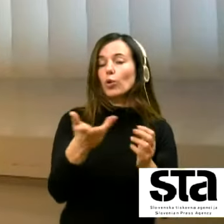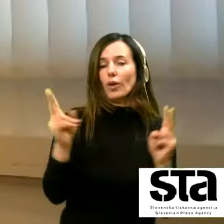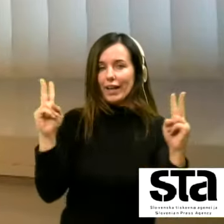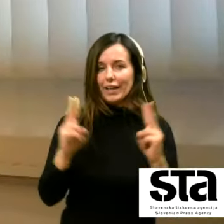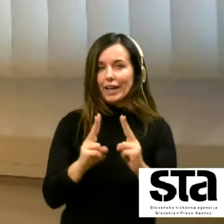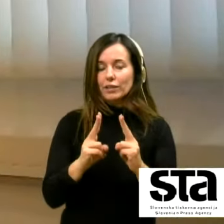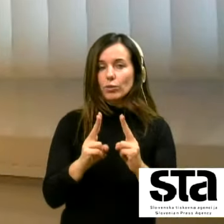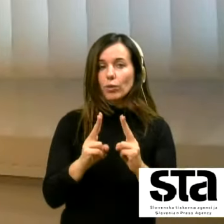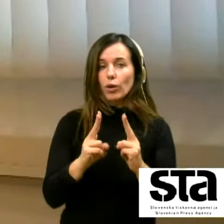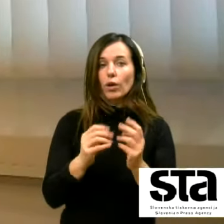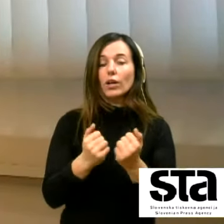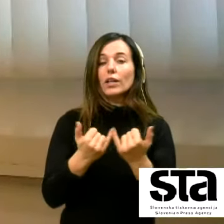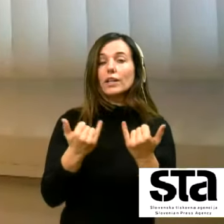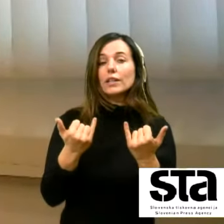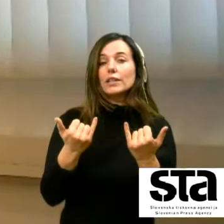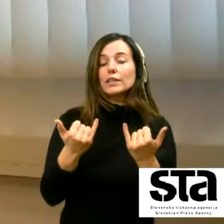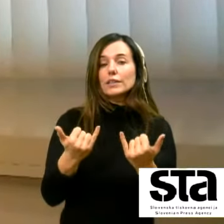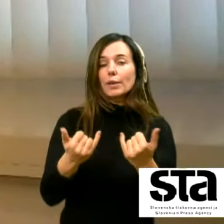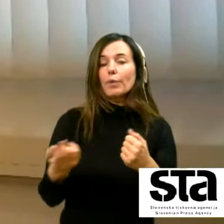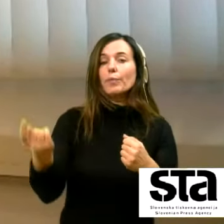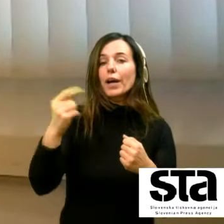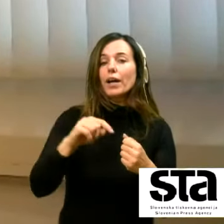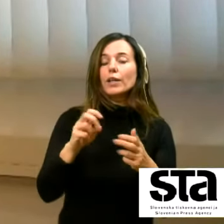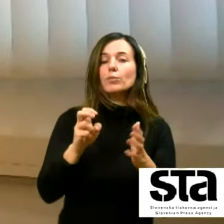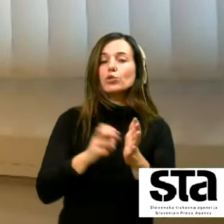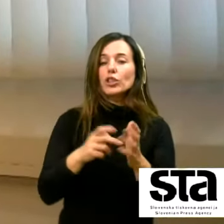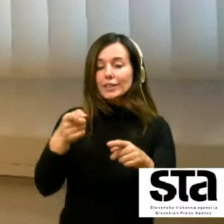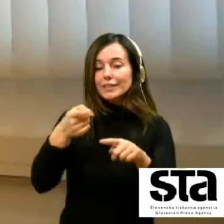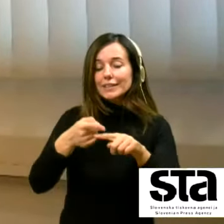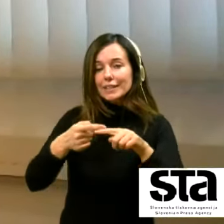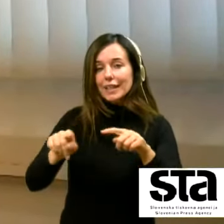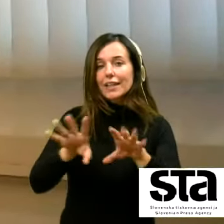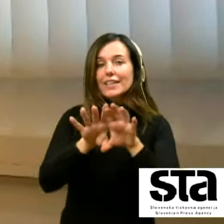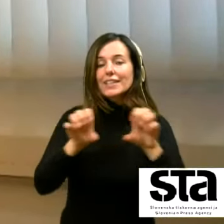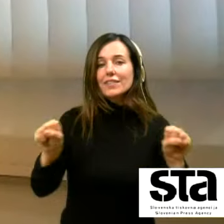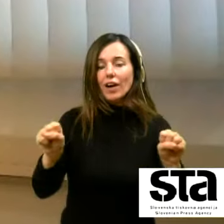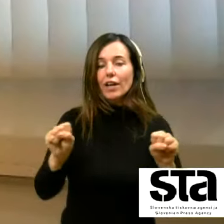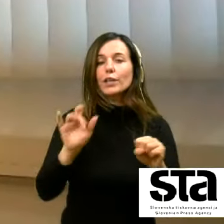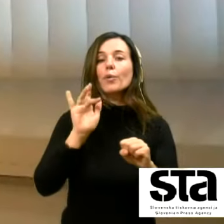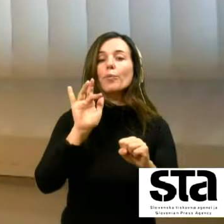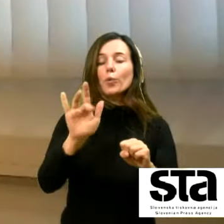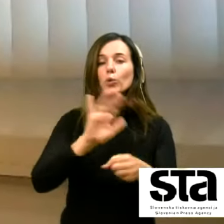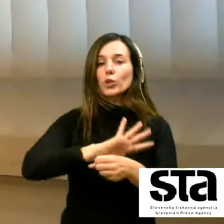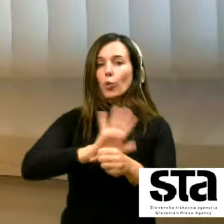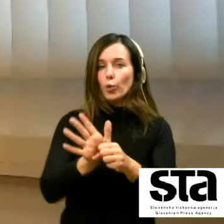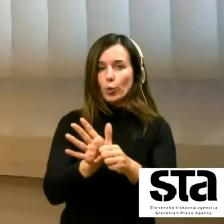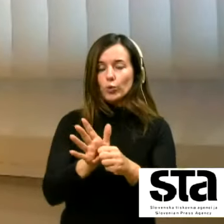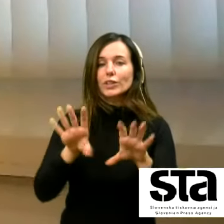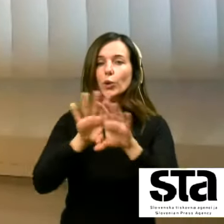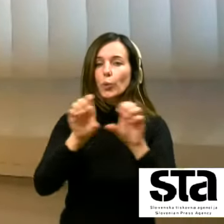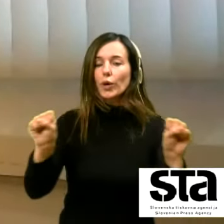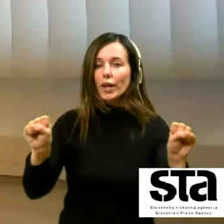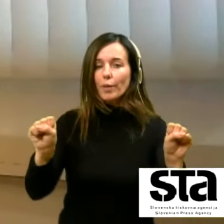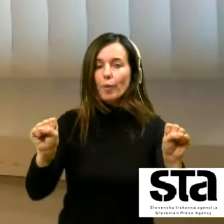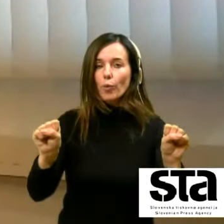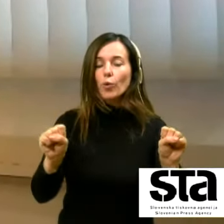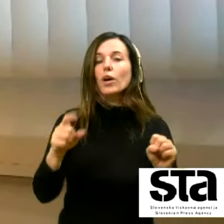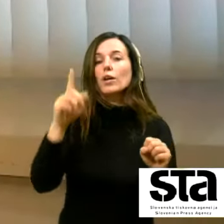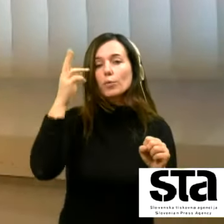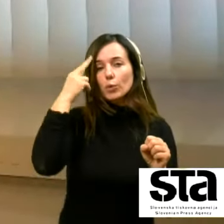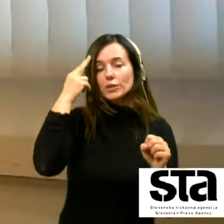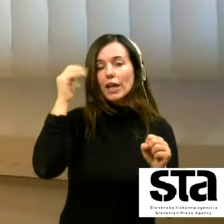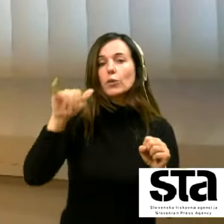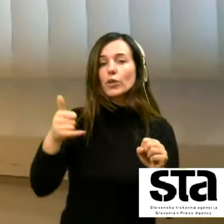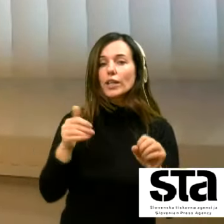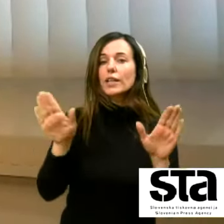kratko zdaj pa prihajam še na del izvajanja teh proti koronskih potrehov znano je